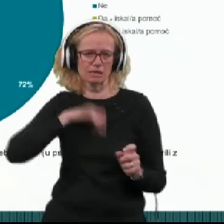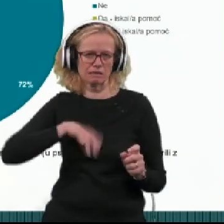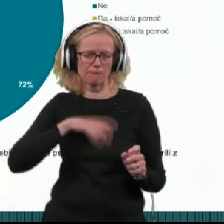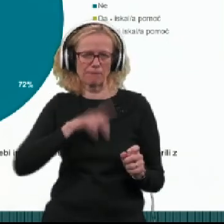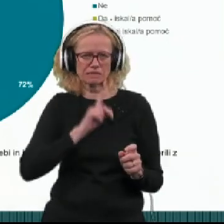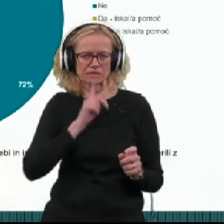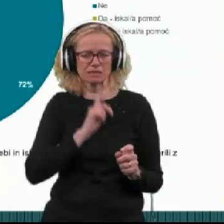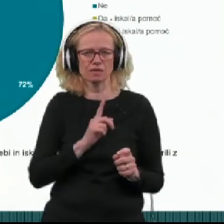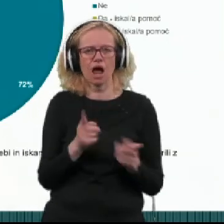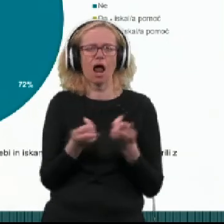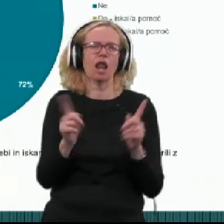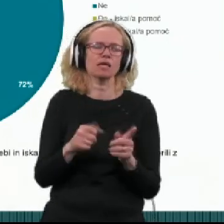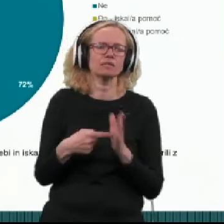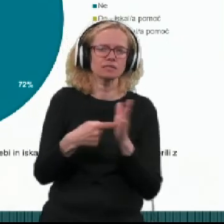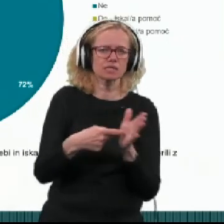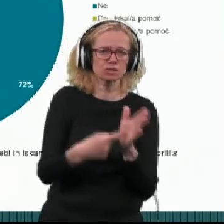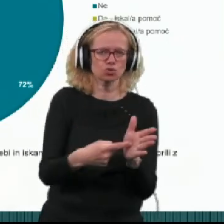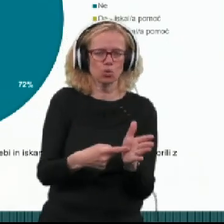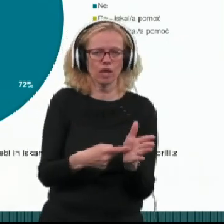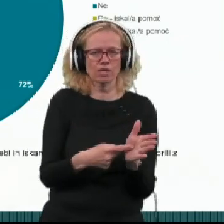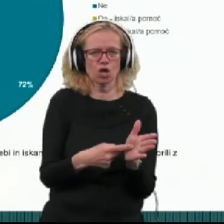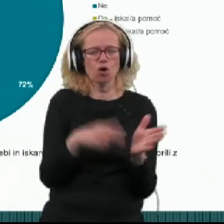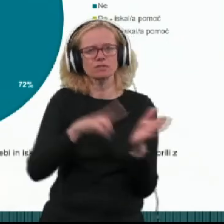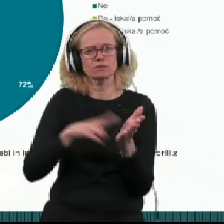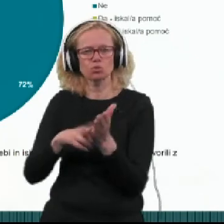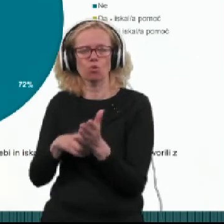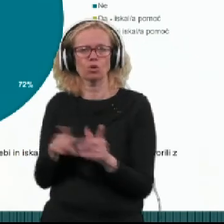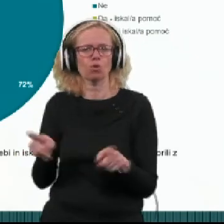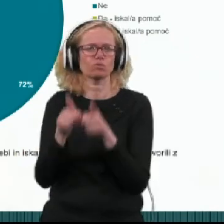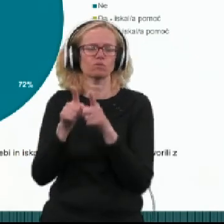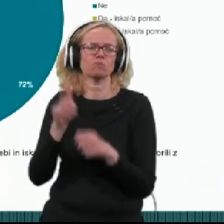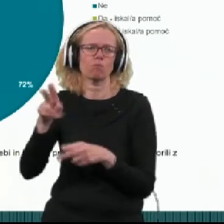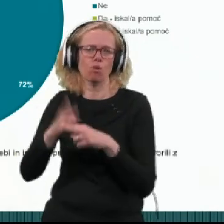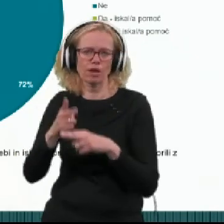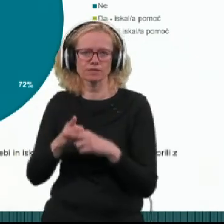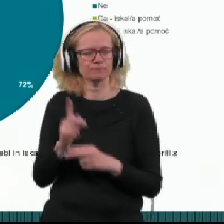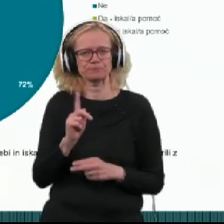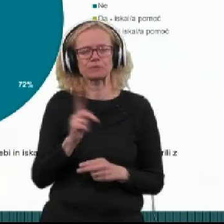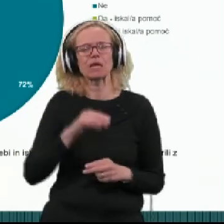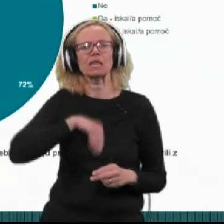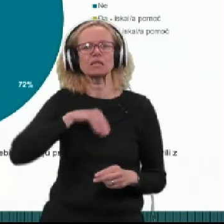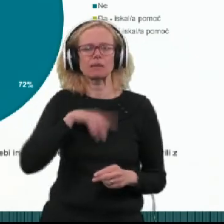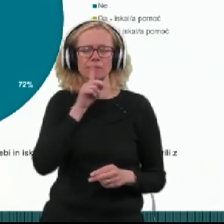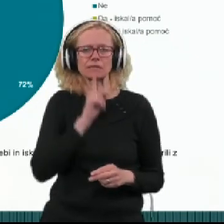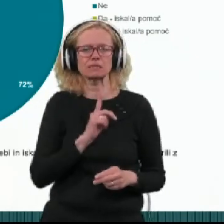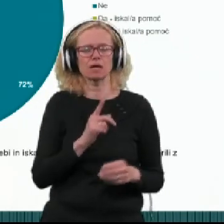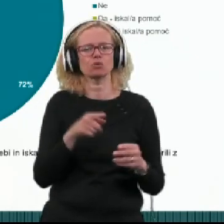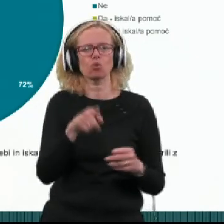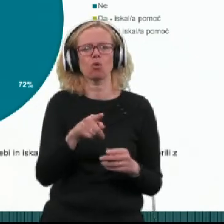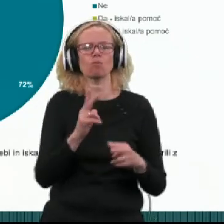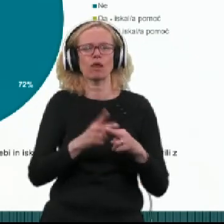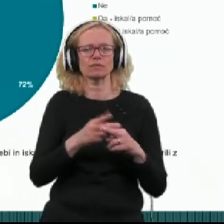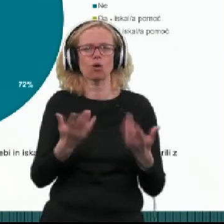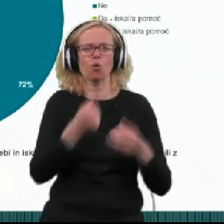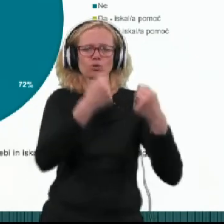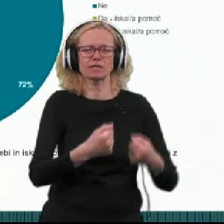izkazuje simptome, ki ustrezajo diagnozi depresije. Diagnoza depresije je nekaj, kar lahko postavi zgolj strokovnjak